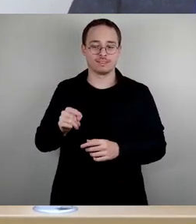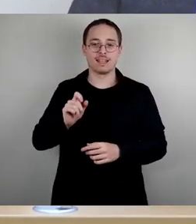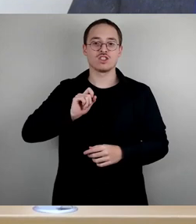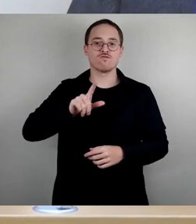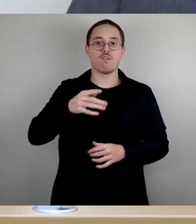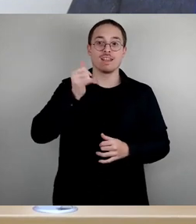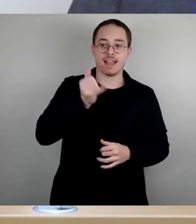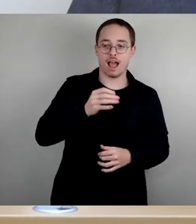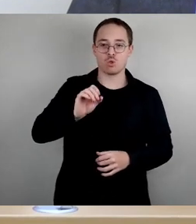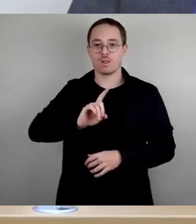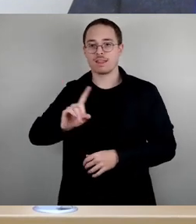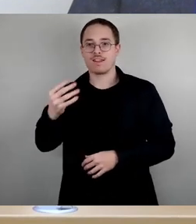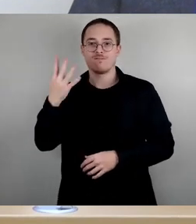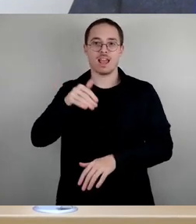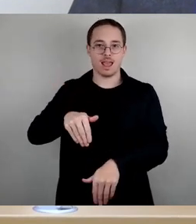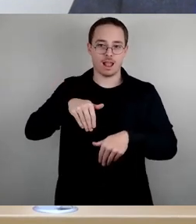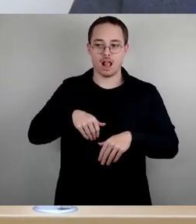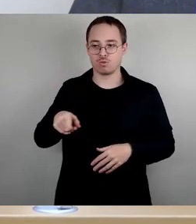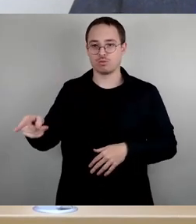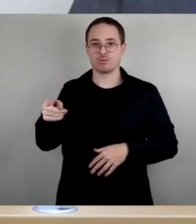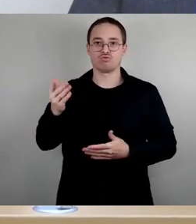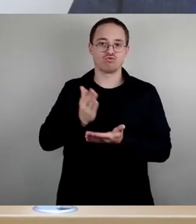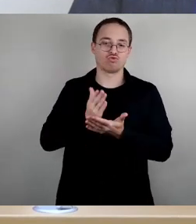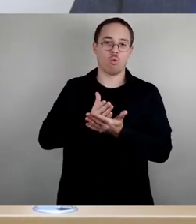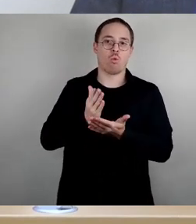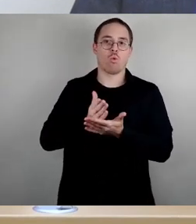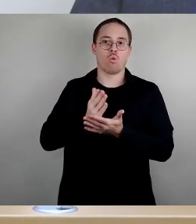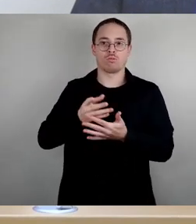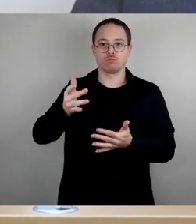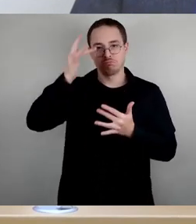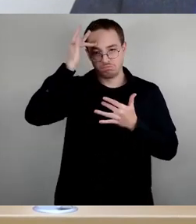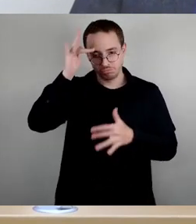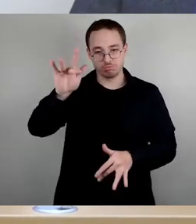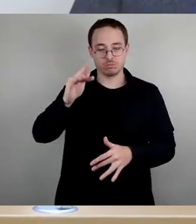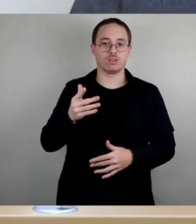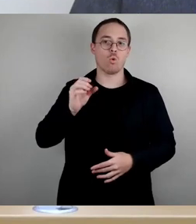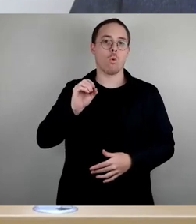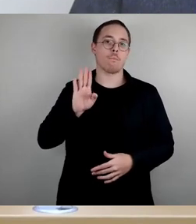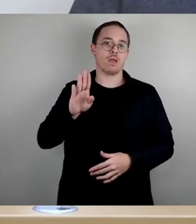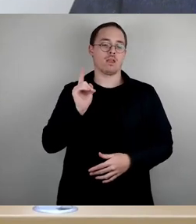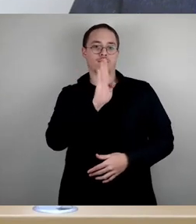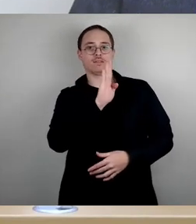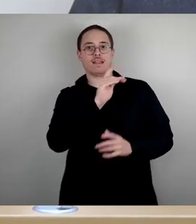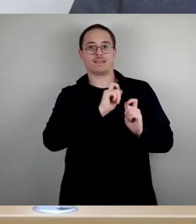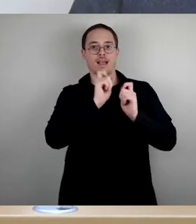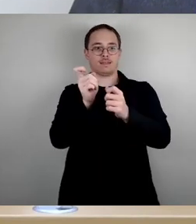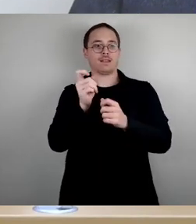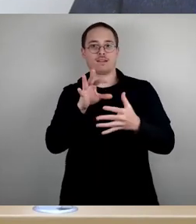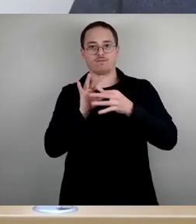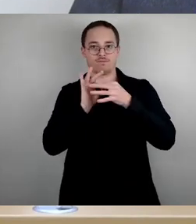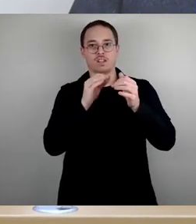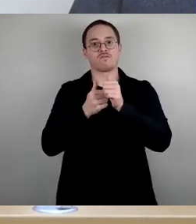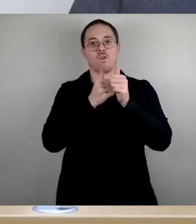Nein, 4 Enthaltungen schon der OB entsprechend mit seinem Antrag berücksichtigt. Wer diesem Ausschussbericht seine